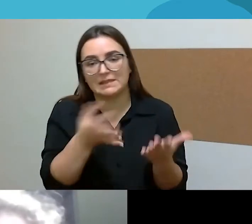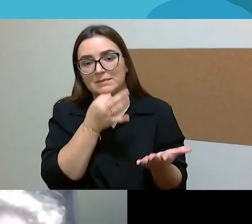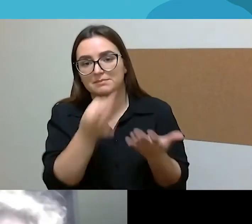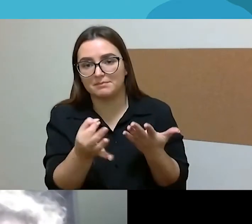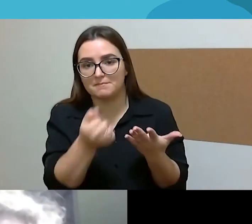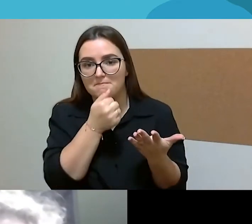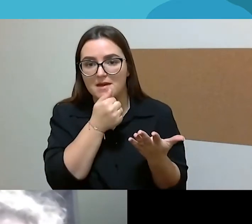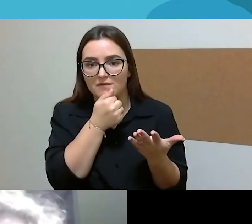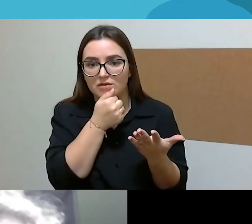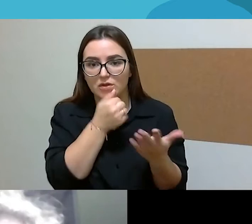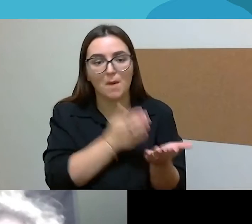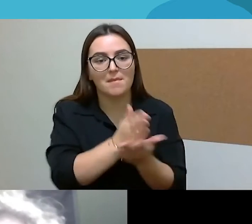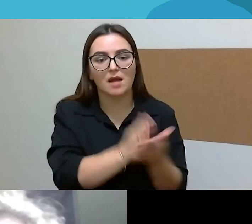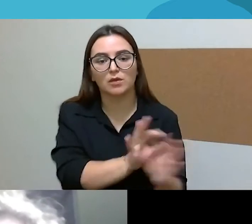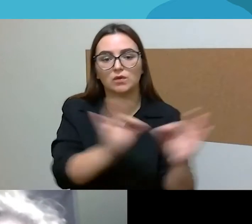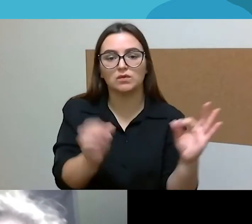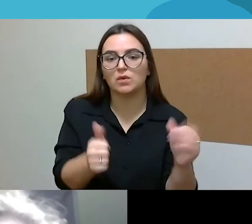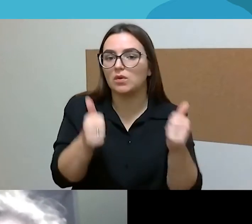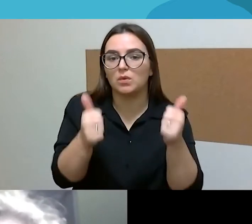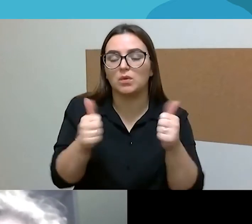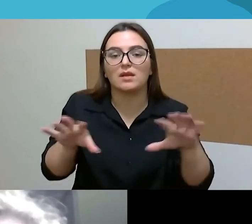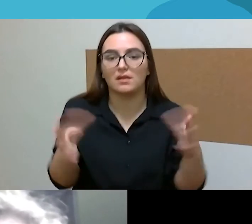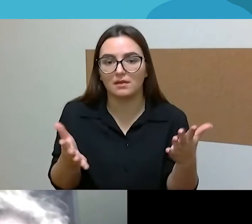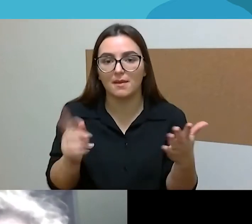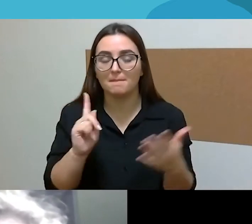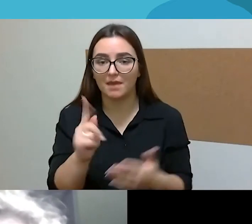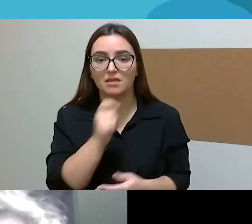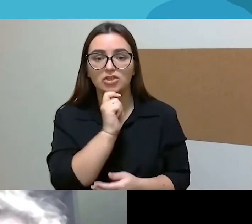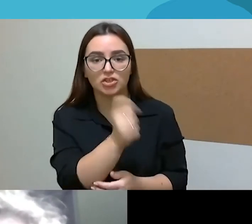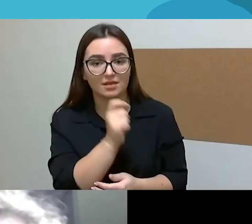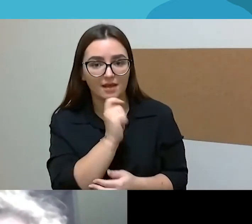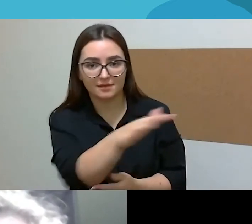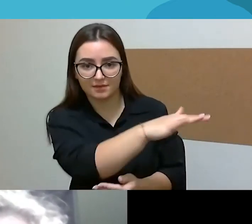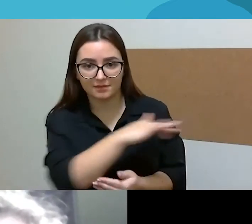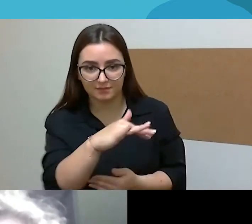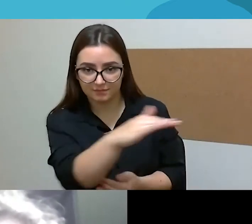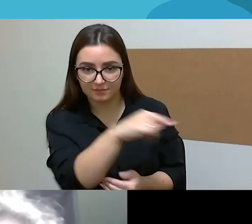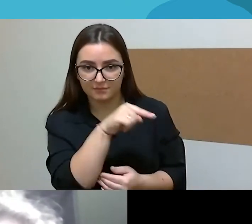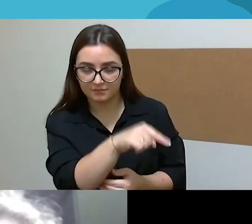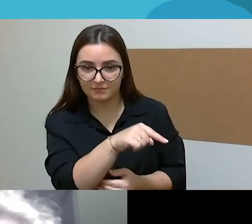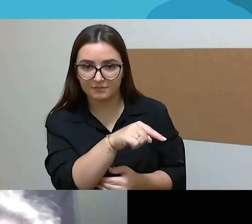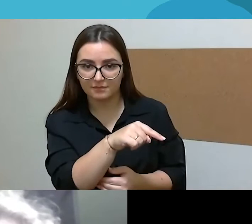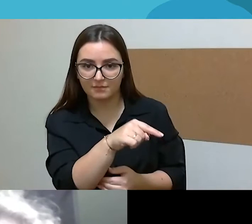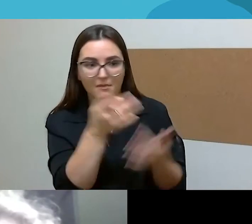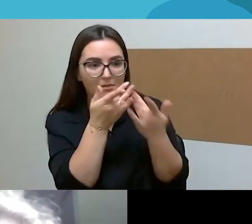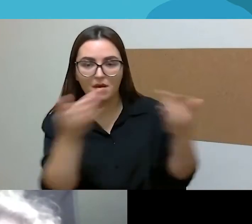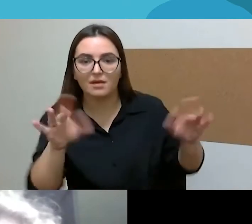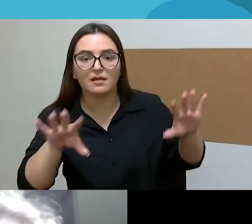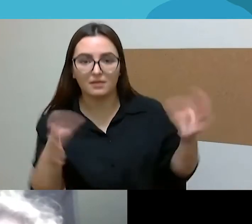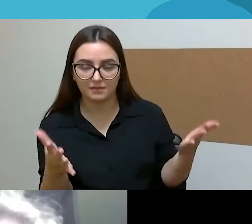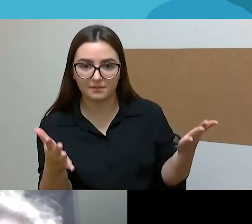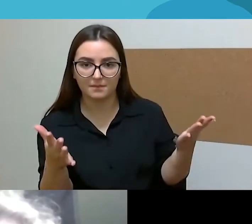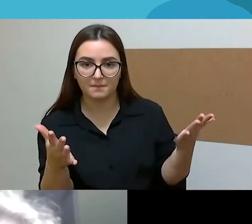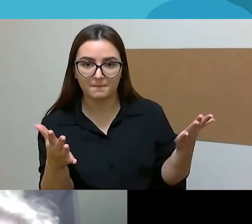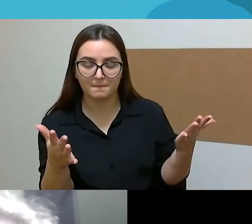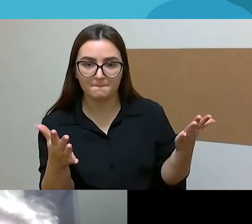siūlo tą gerąją praktiką. Ir žiniasklaidos monitoringas parodė, kad mes vis tik tai esame